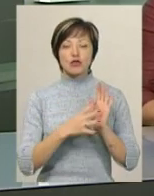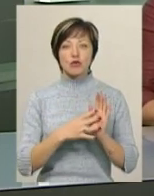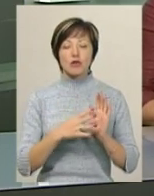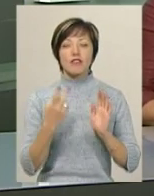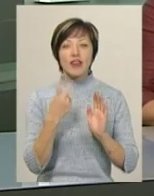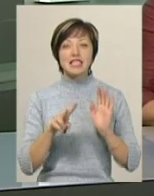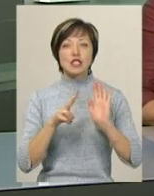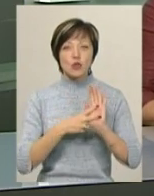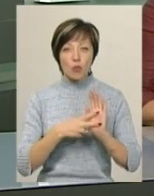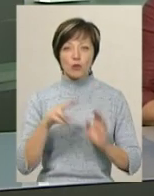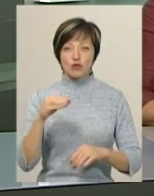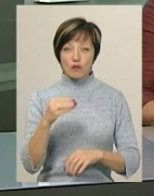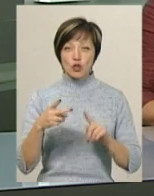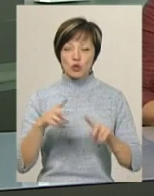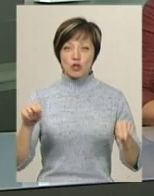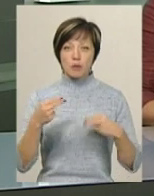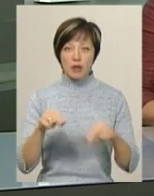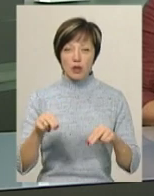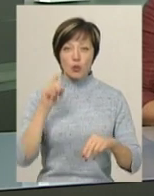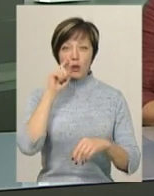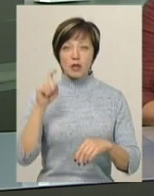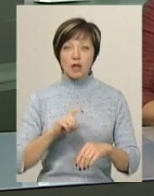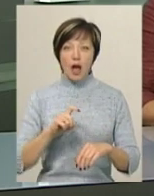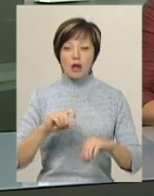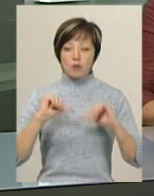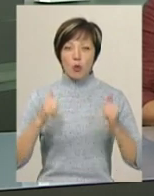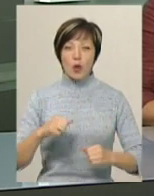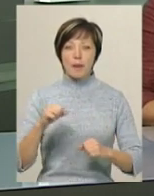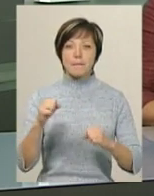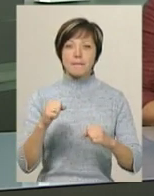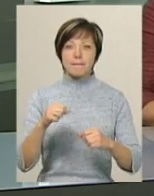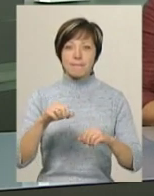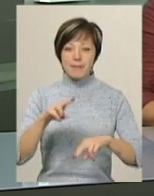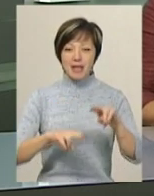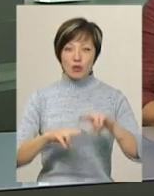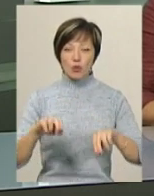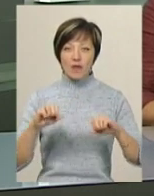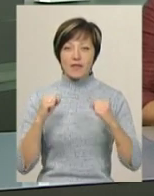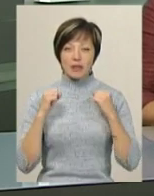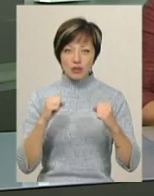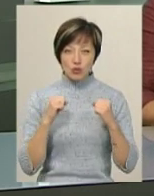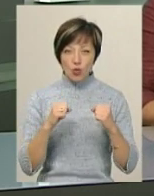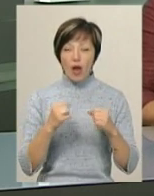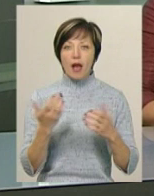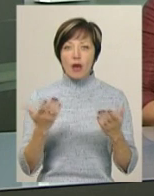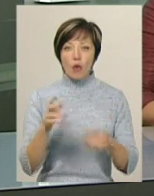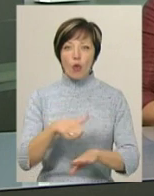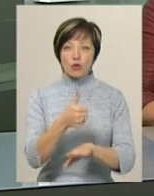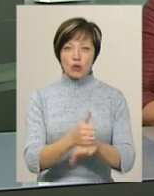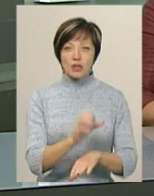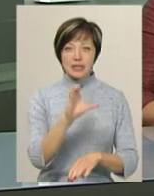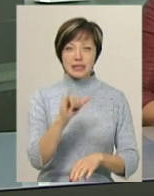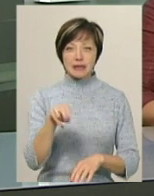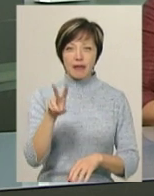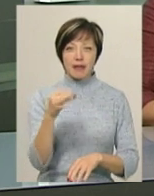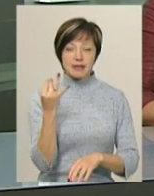Хмельницькому відбудеться другий чемпіонат України з бодібілдіну та фітнесу. Проводить змагання «Глобальна федерація силових видів спорту», яку очолює Руслан